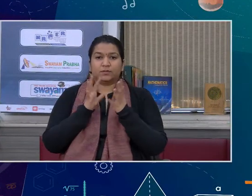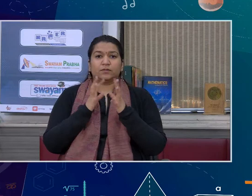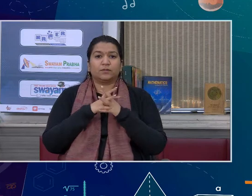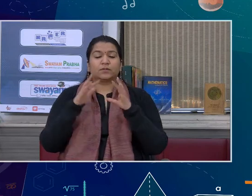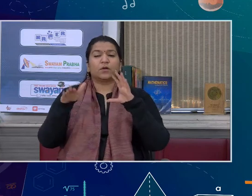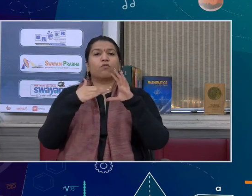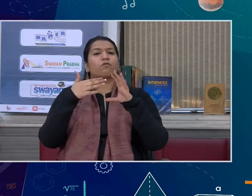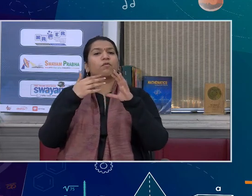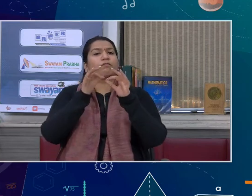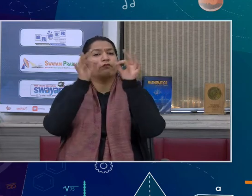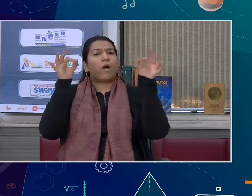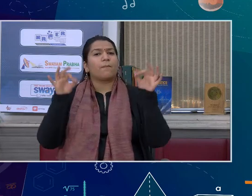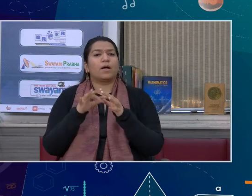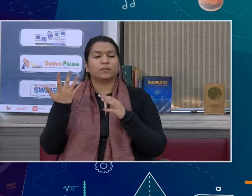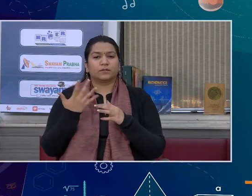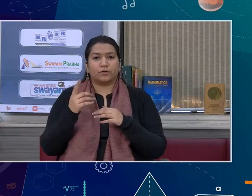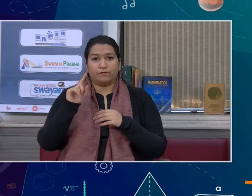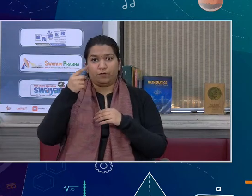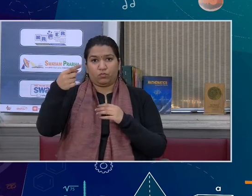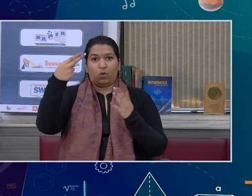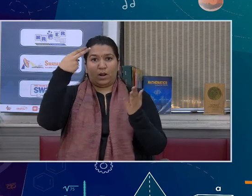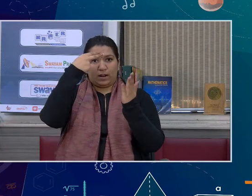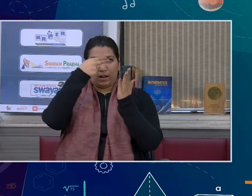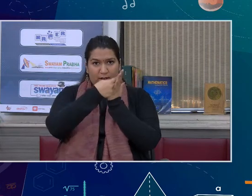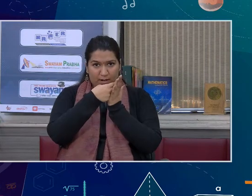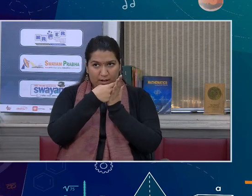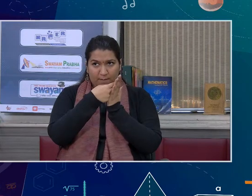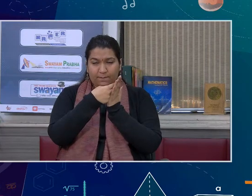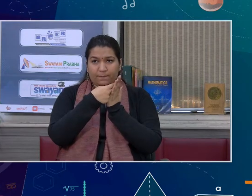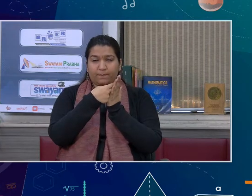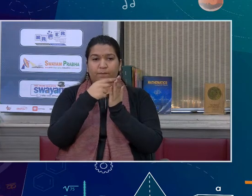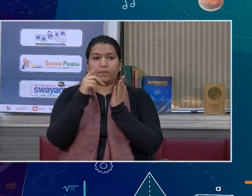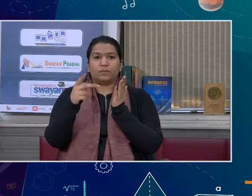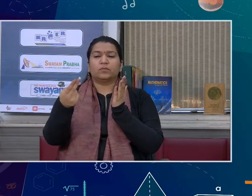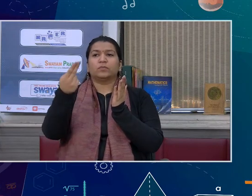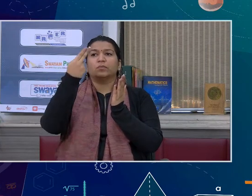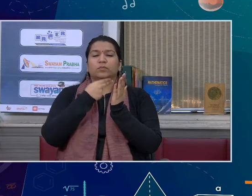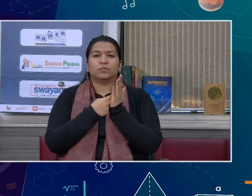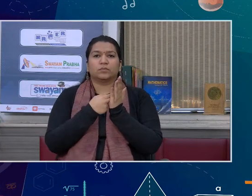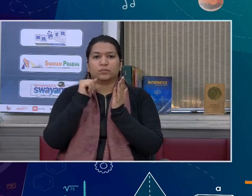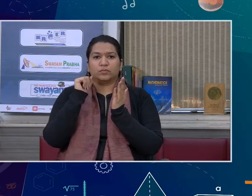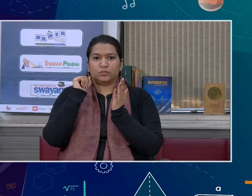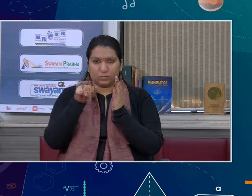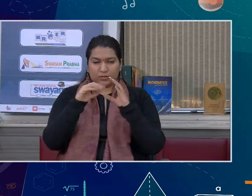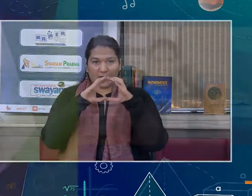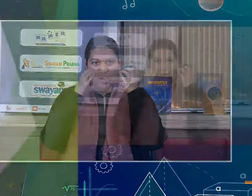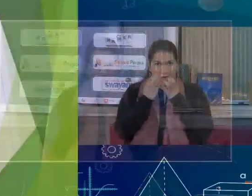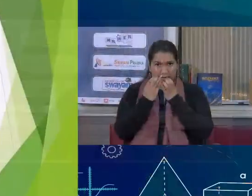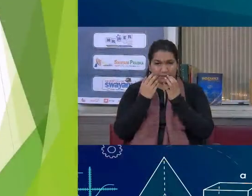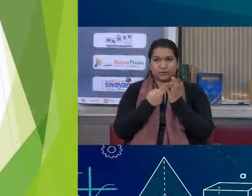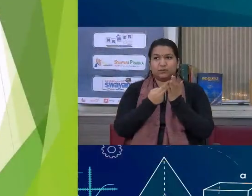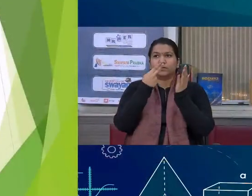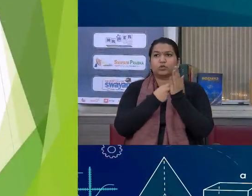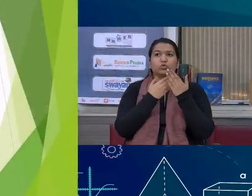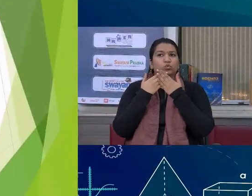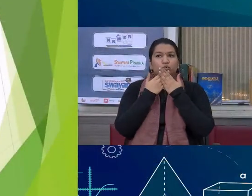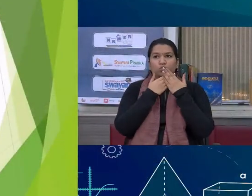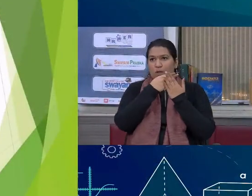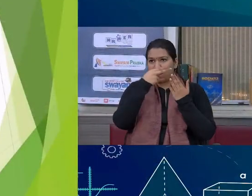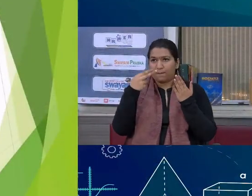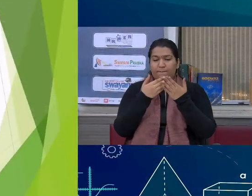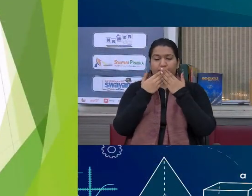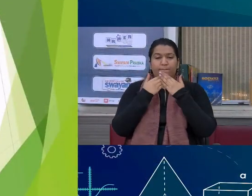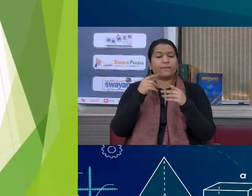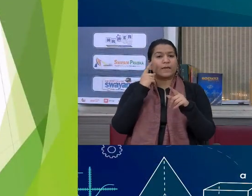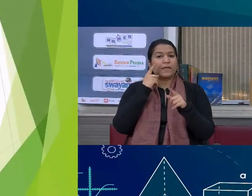प्रारूप जो होगा वो इस प्रकार होगा सबसे पहले आपको अपना नाम उसके बाद अपने class then school का नाम